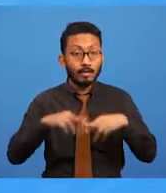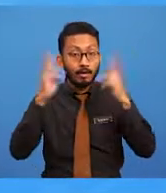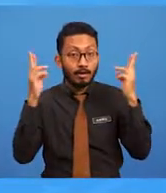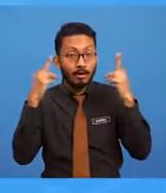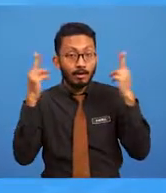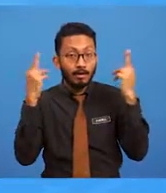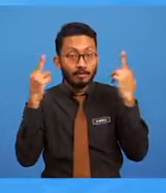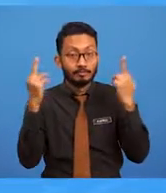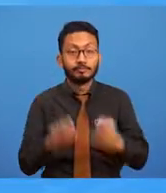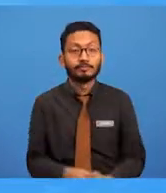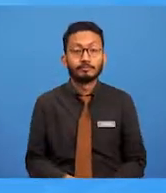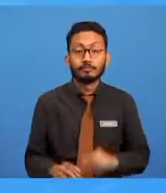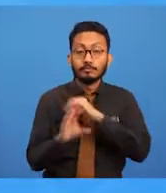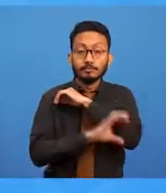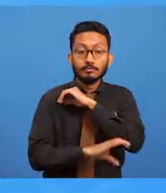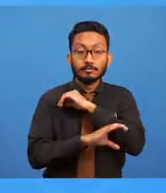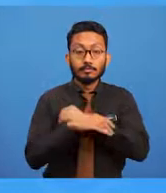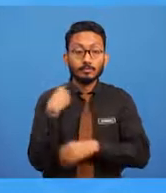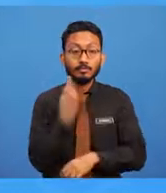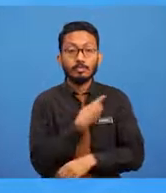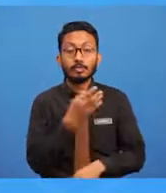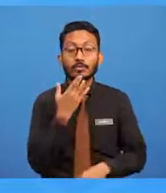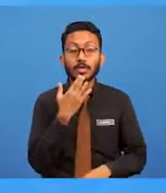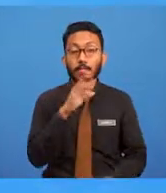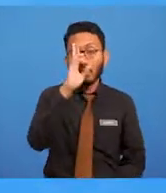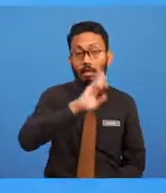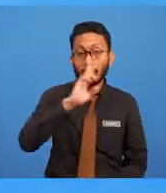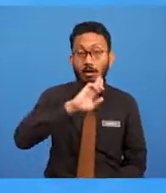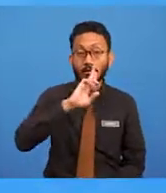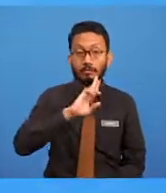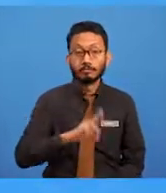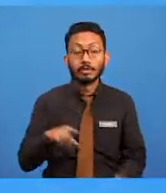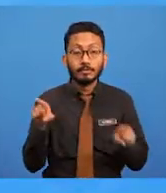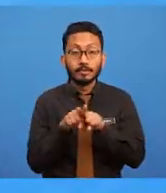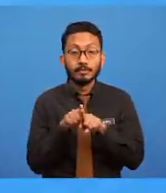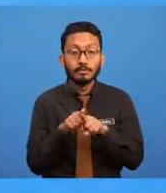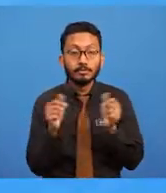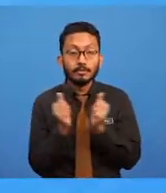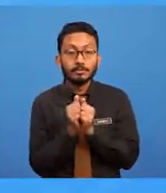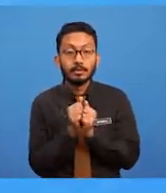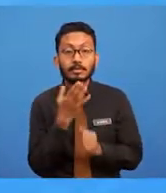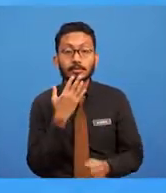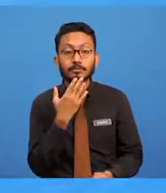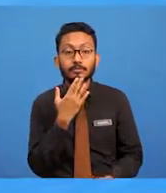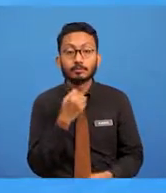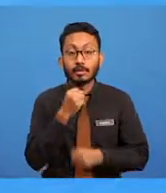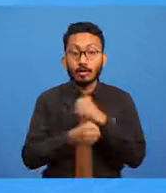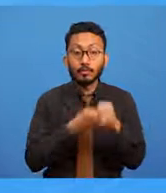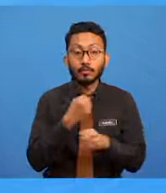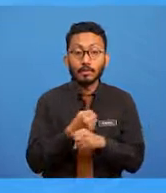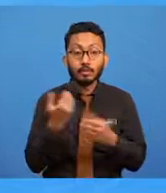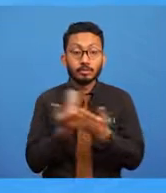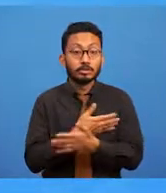kita, warna merah dipadankan dengan Tahun Baru Cina. Warna